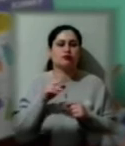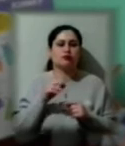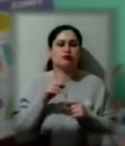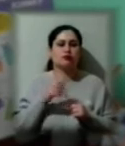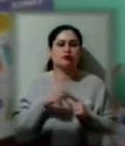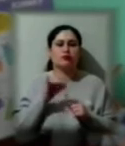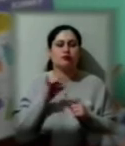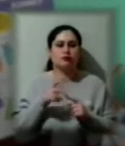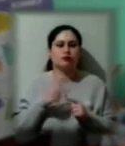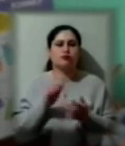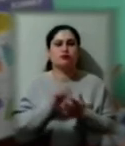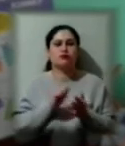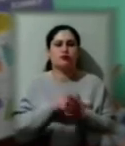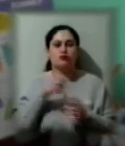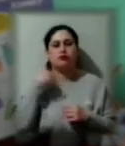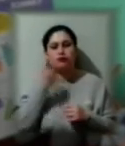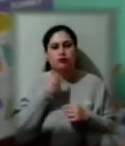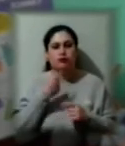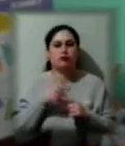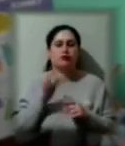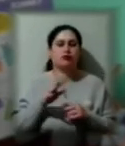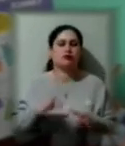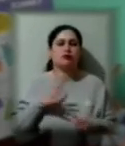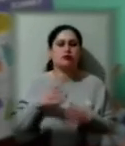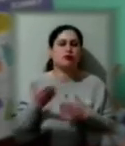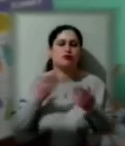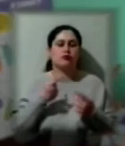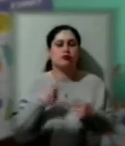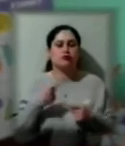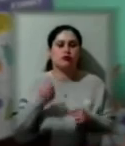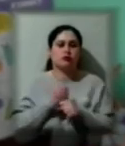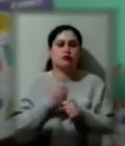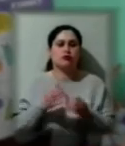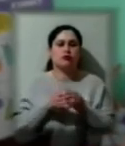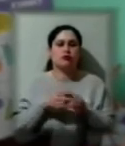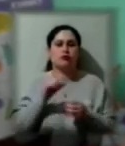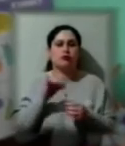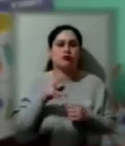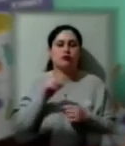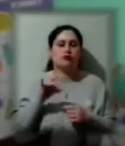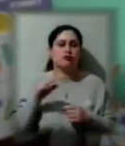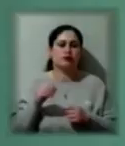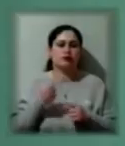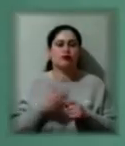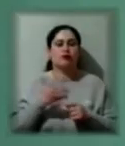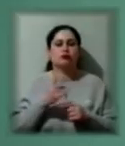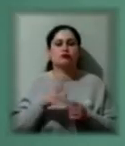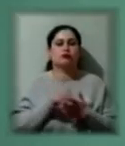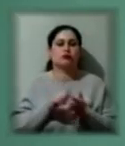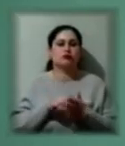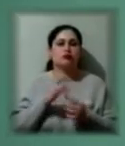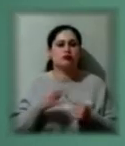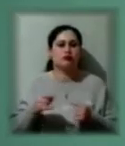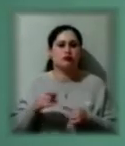займатися індивідуально. Потім тренер запросив інших і створив групу адаптивного карате, в якій займаються діти з різною нозологією.